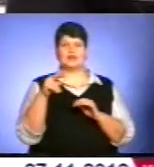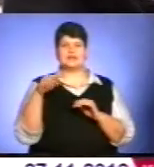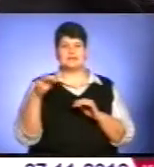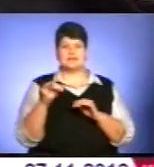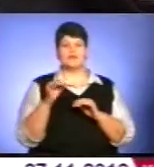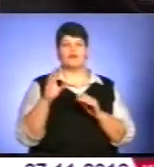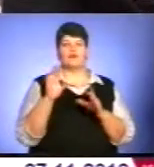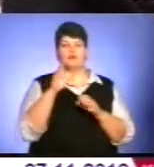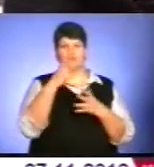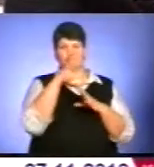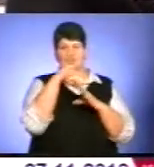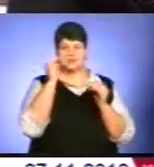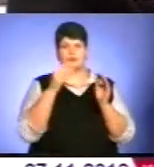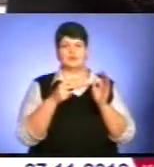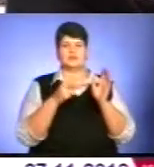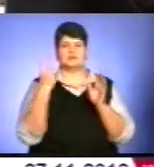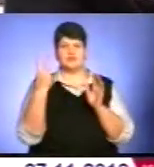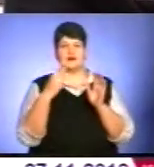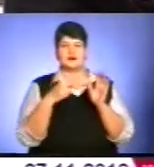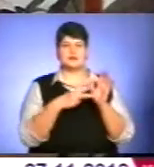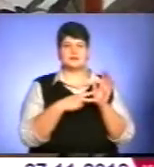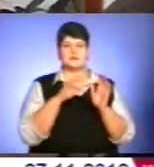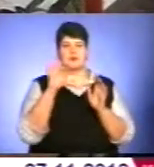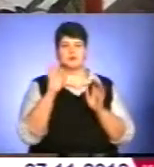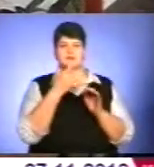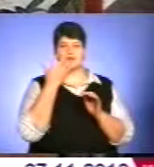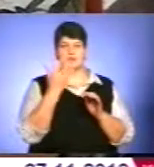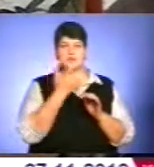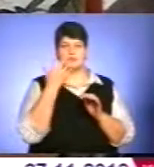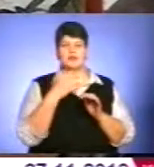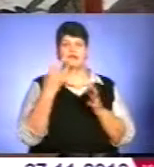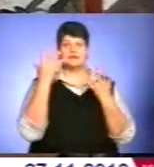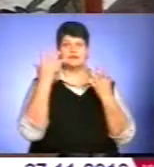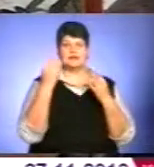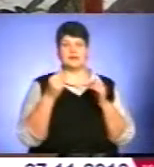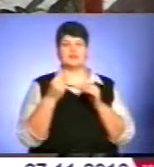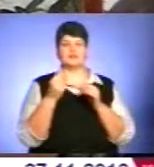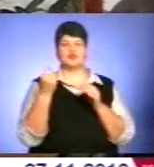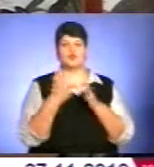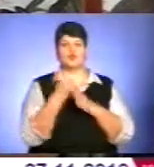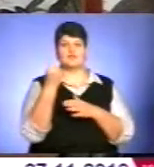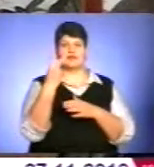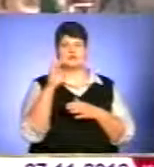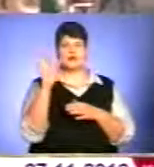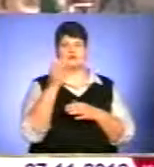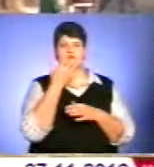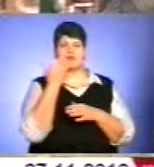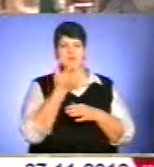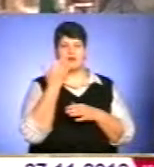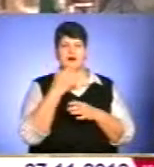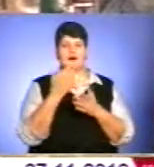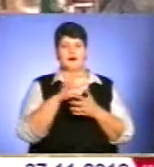температура сягатиме від 2 до 7 градусів вище нуля. В день від 7 до 12 градусів. А далі готуйте теплі шапки,